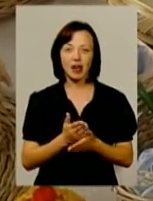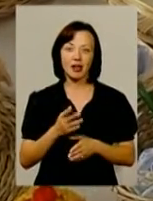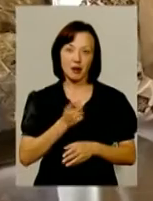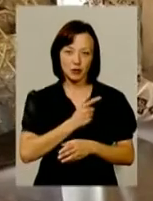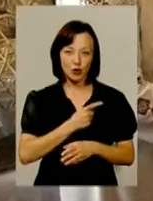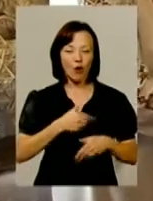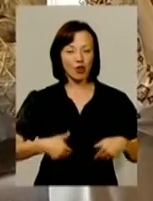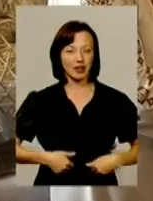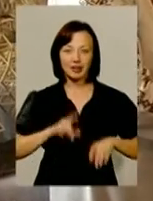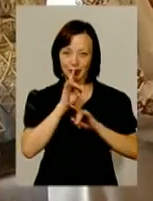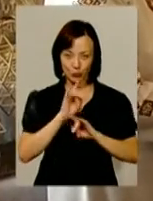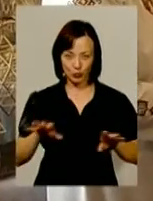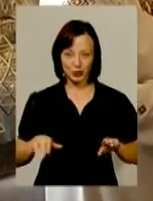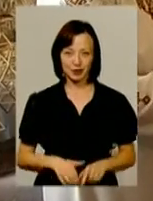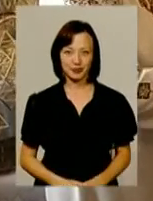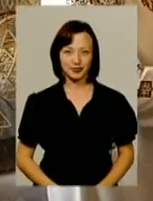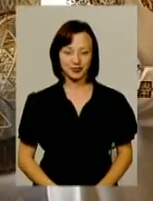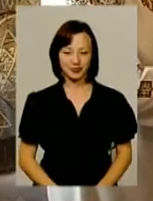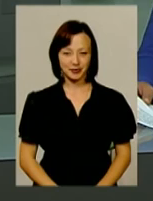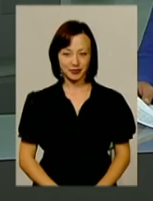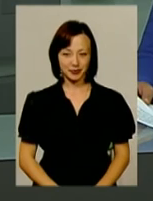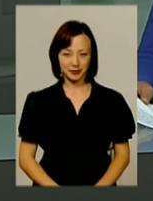Кривий, З'ярмолинець. Для інформаційного випуску.